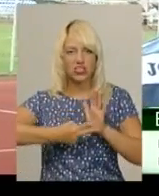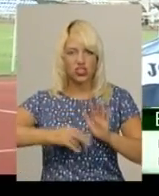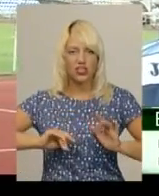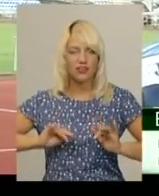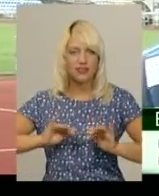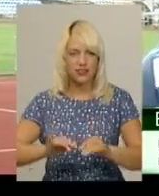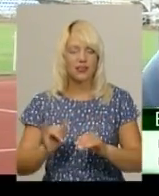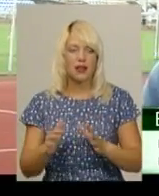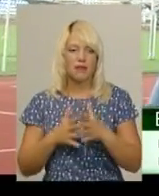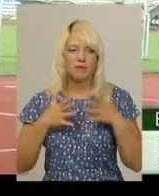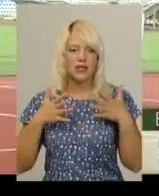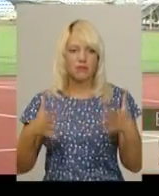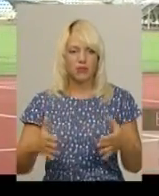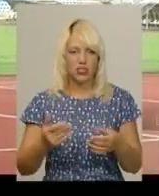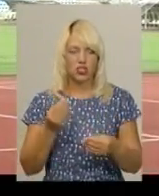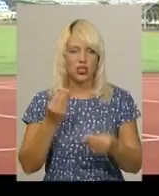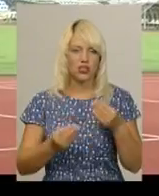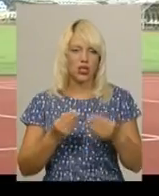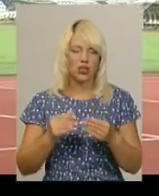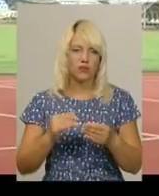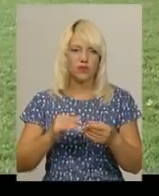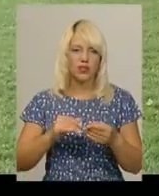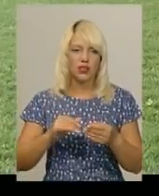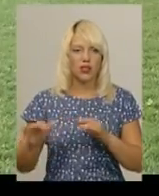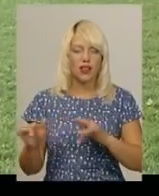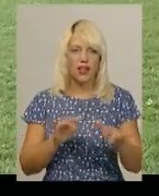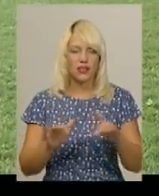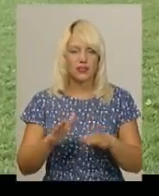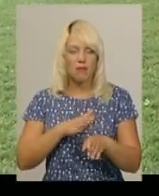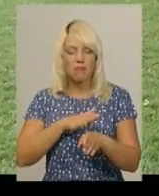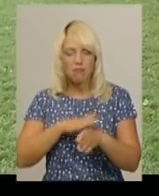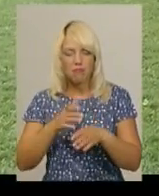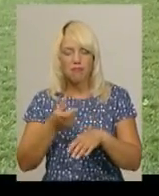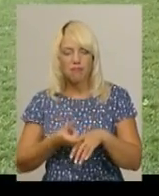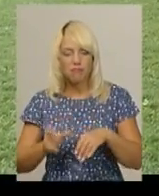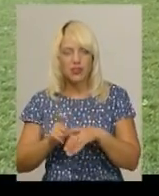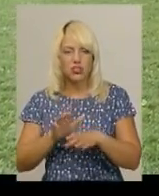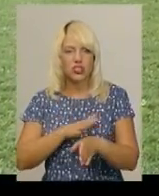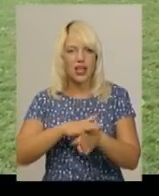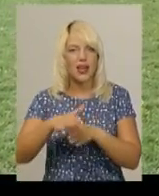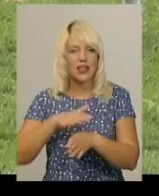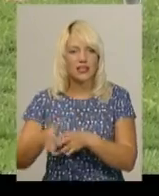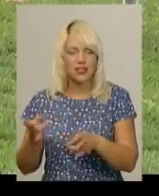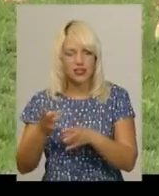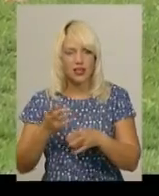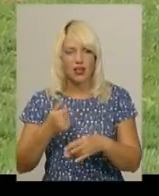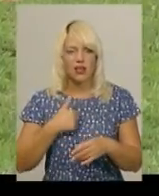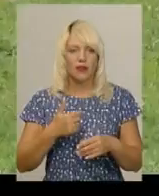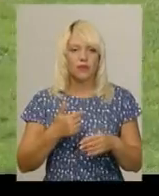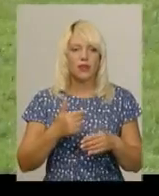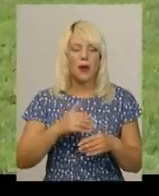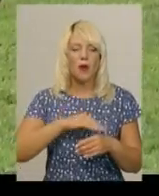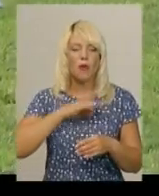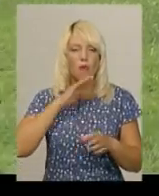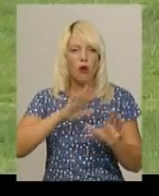звичайно, більш агресії в атації. Більш реалізація. Нас хромає моментів досталь за